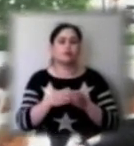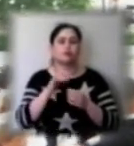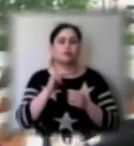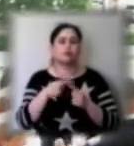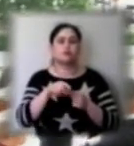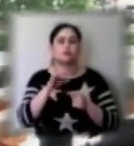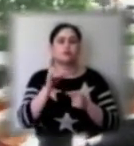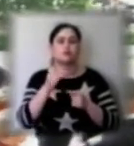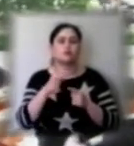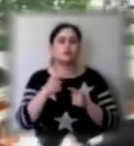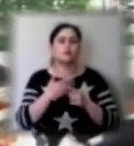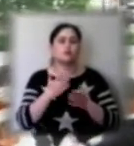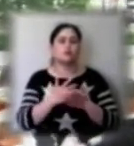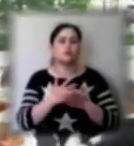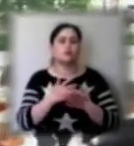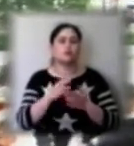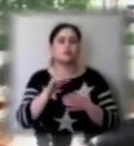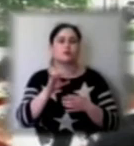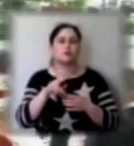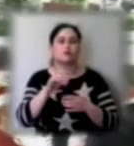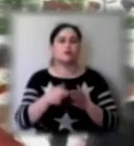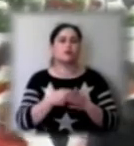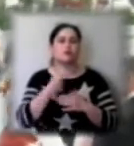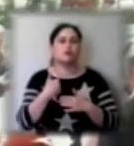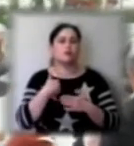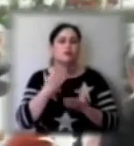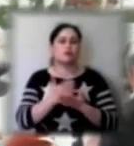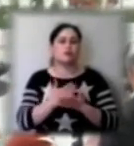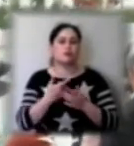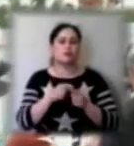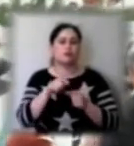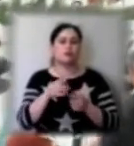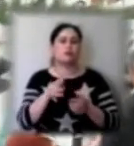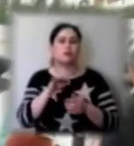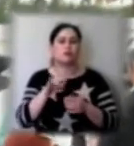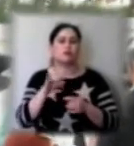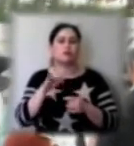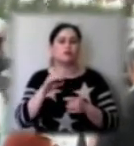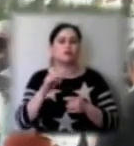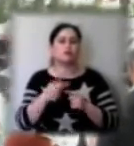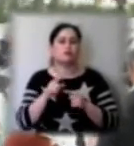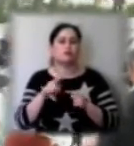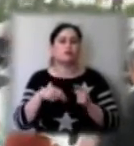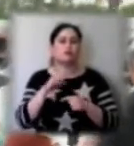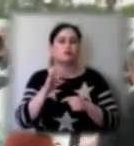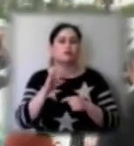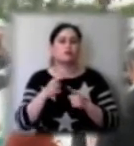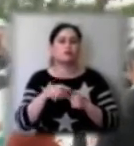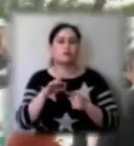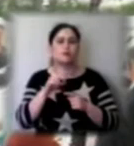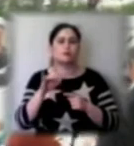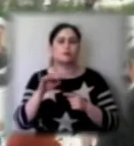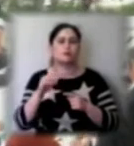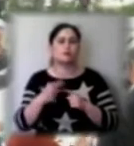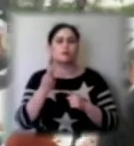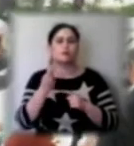суб'єктам подання, якого я є. І в цьому проєкт рішення є наступний сенс, щоб для підприємців першої та другої групи на